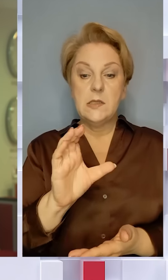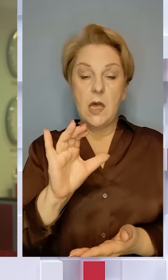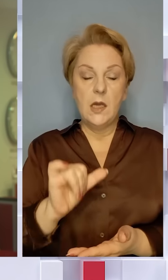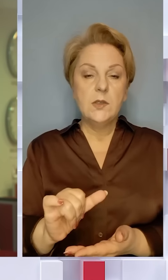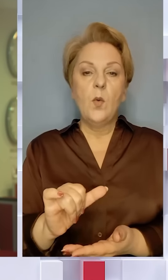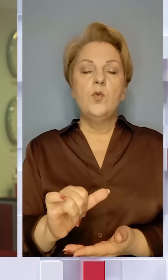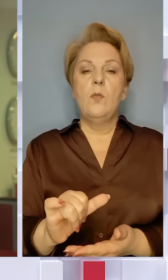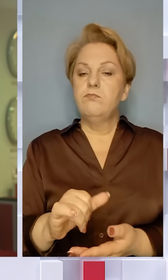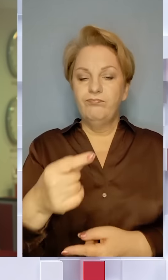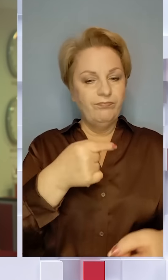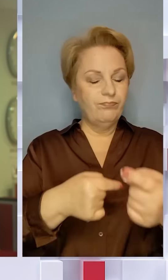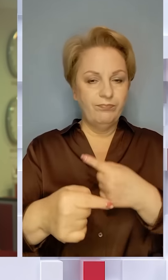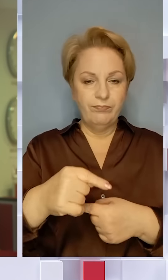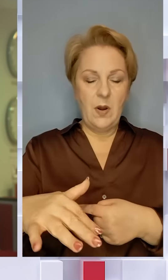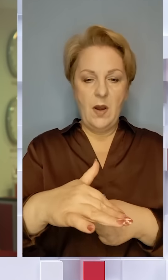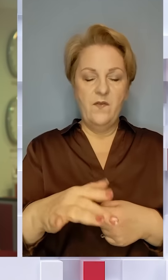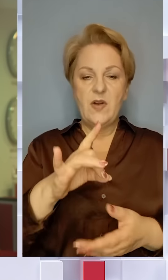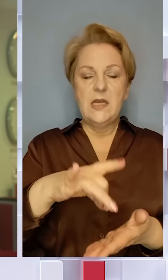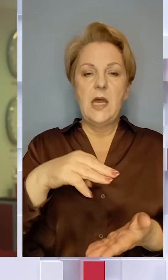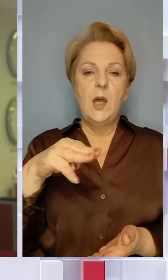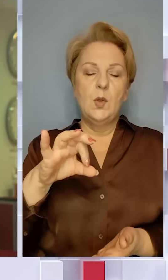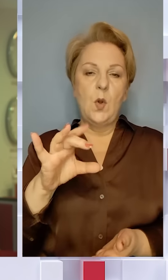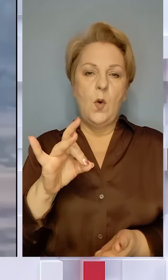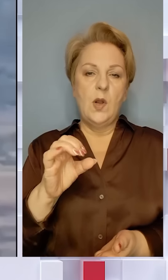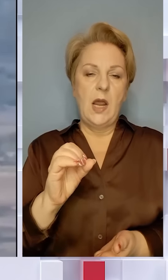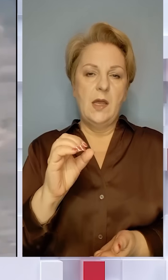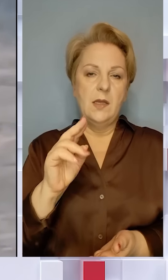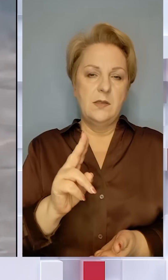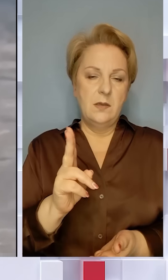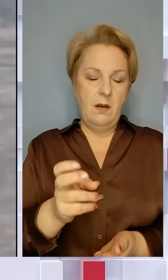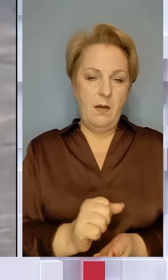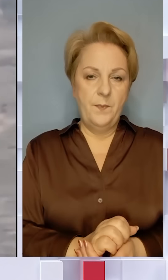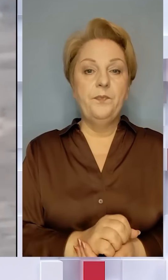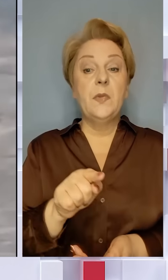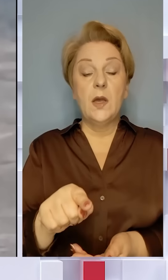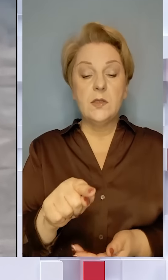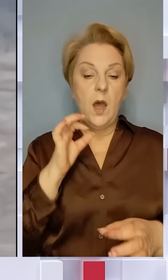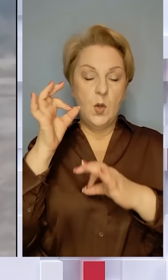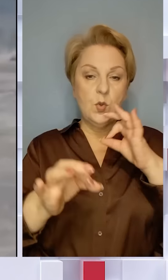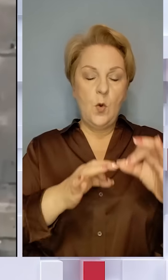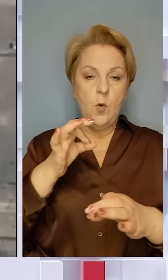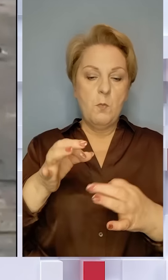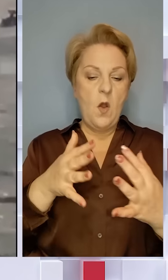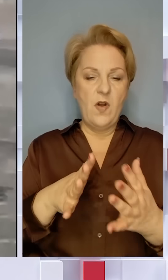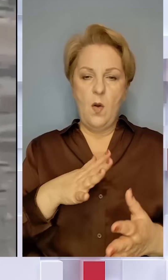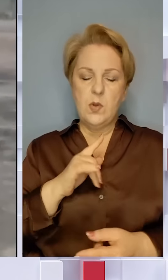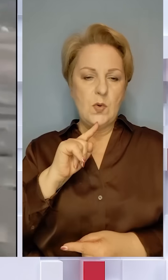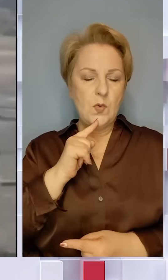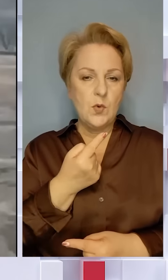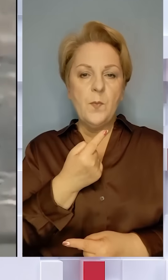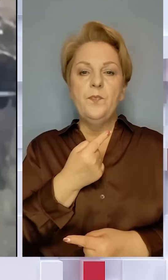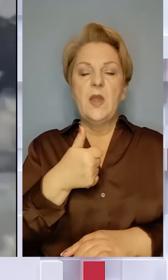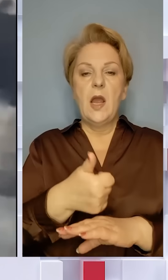відновили контроль над позиціями у центрі Торецька, заявляють в Інституті вивчення війни. Ця доба на фронті була дуже напруженою. У